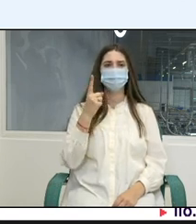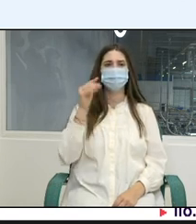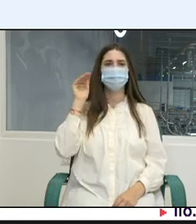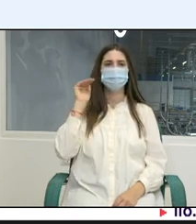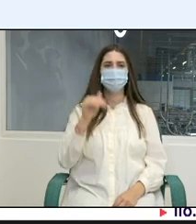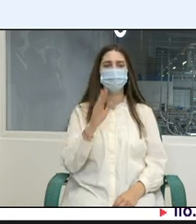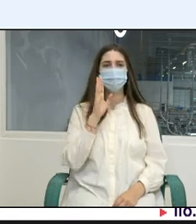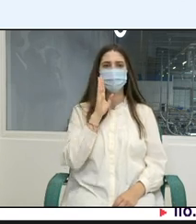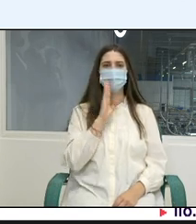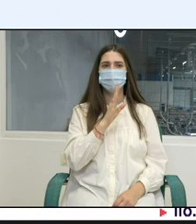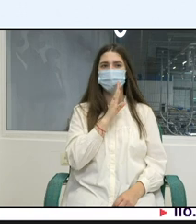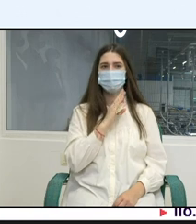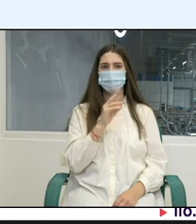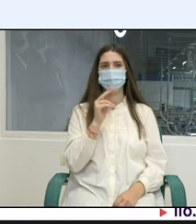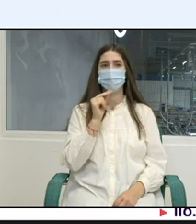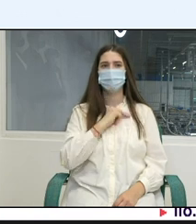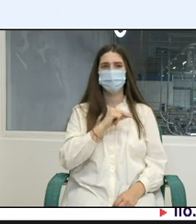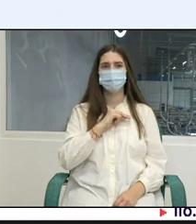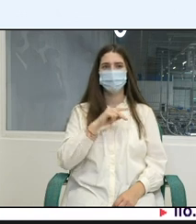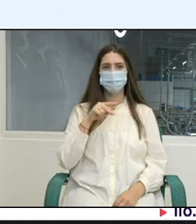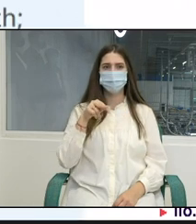.000 de femei.